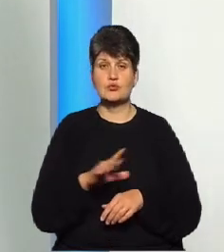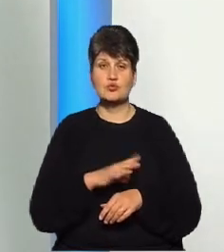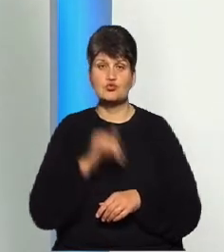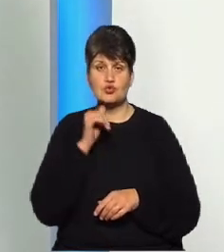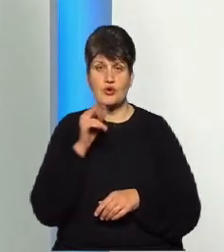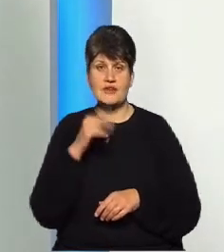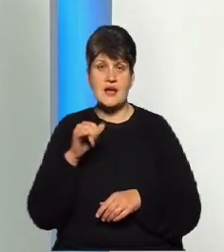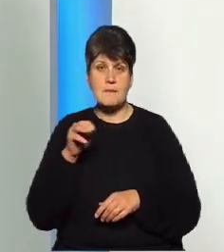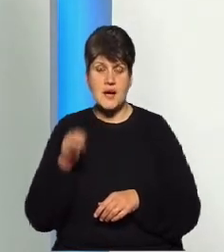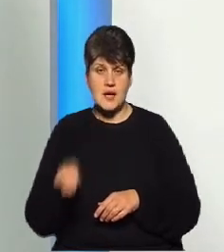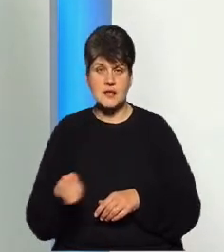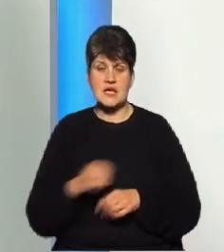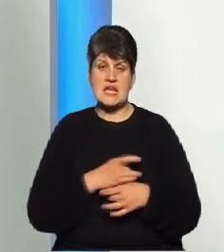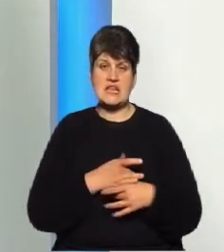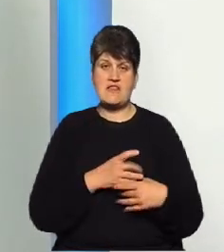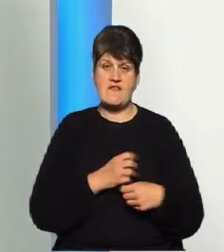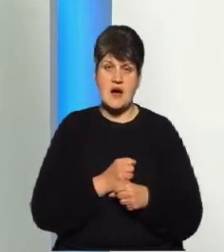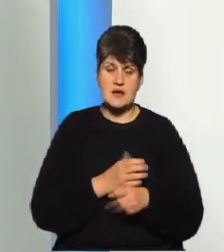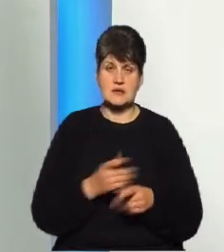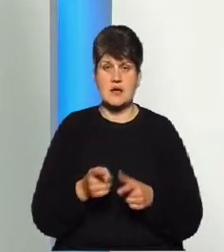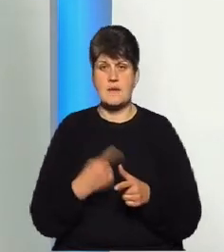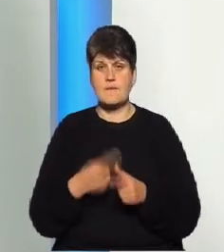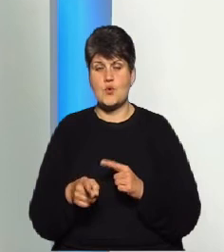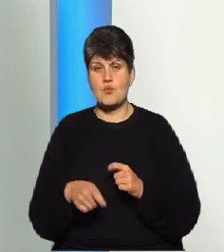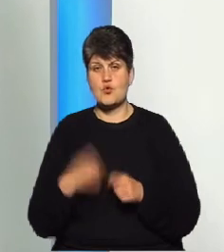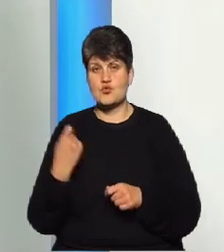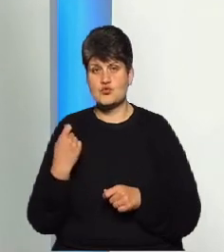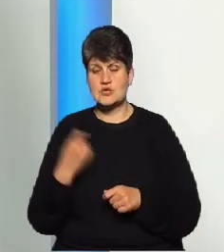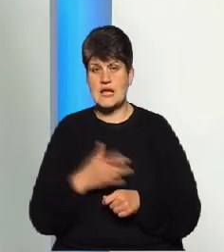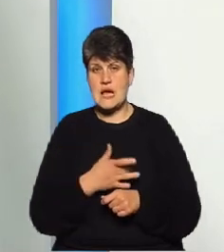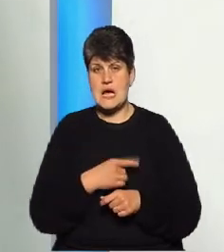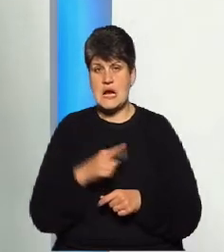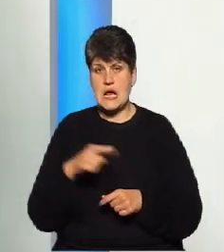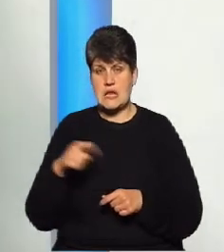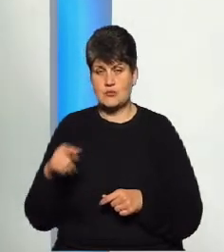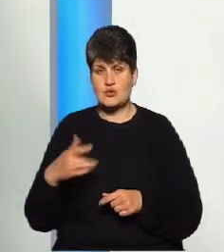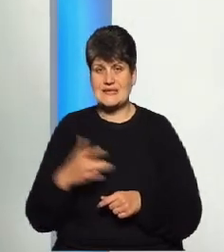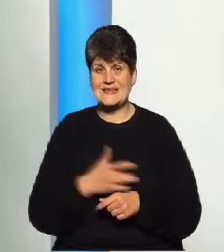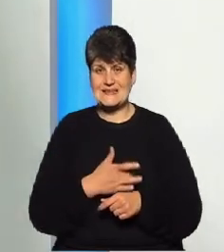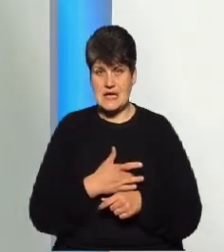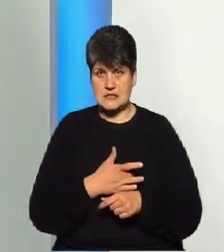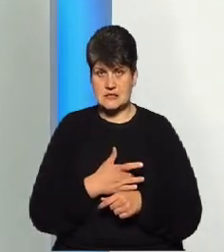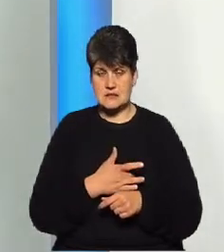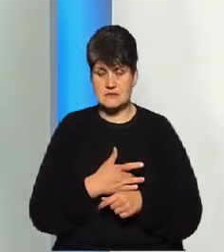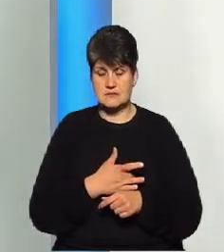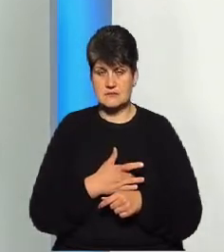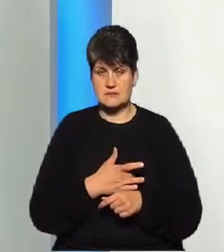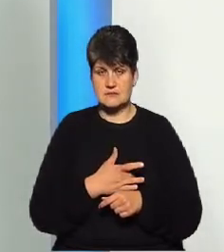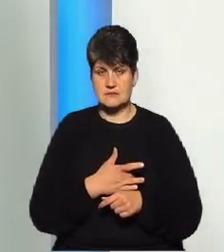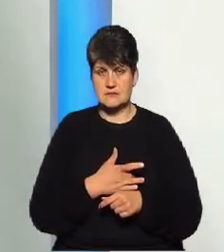інфаркт міокарда або порушення ритму серця, то слід думати, що